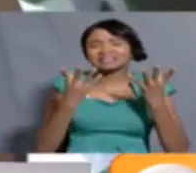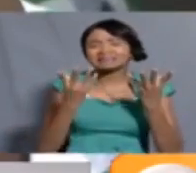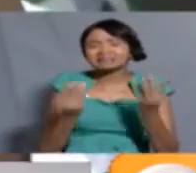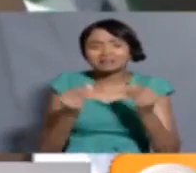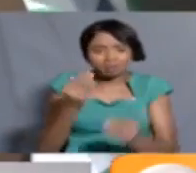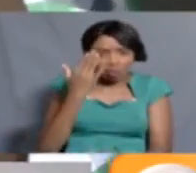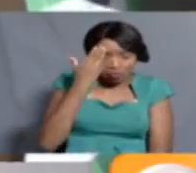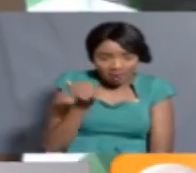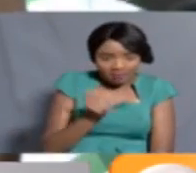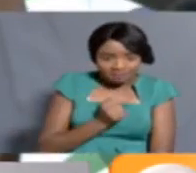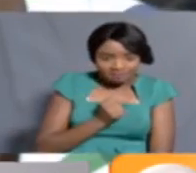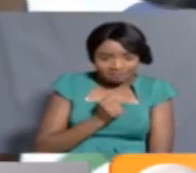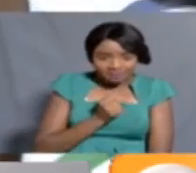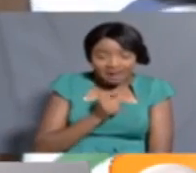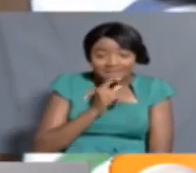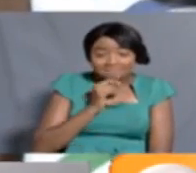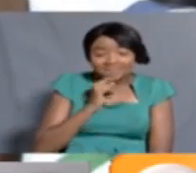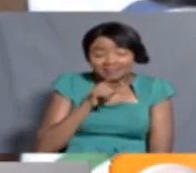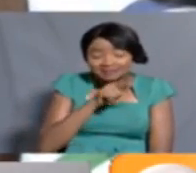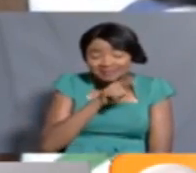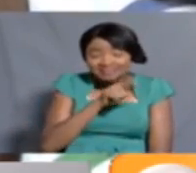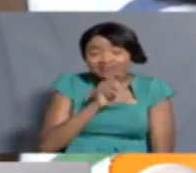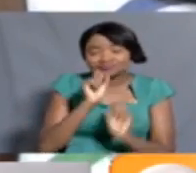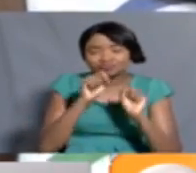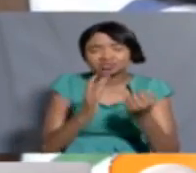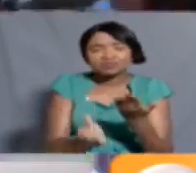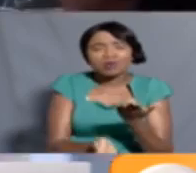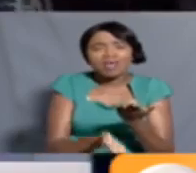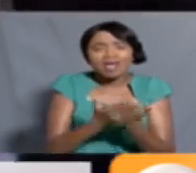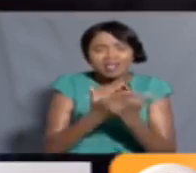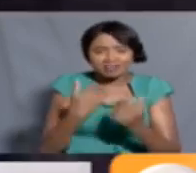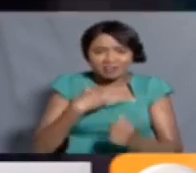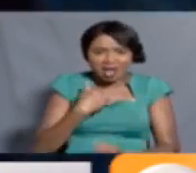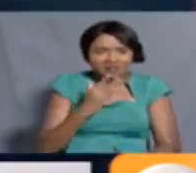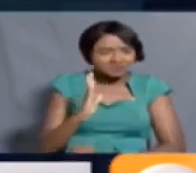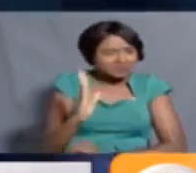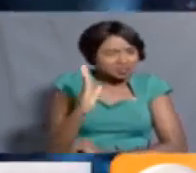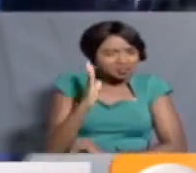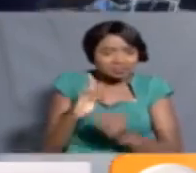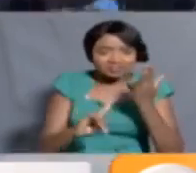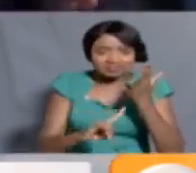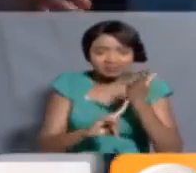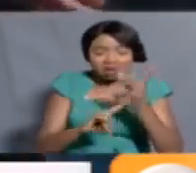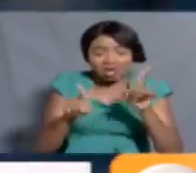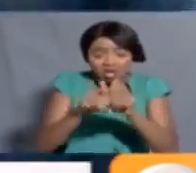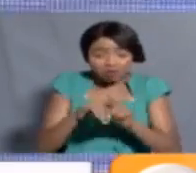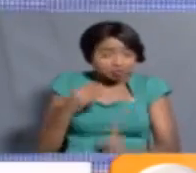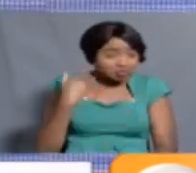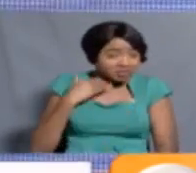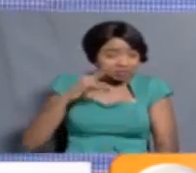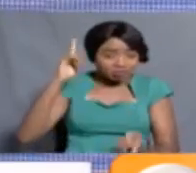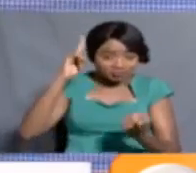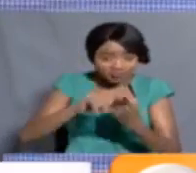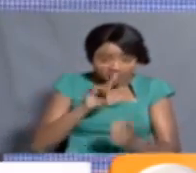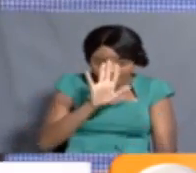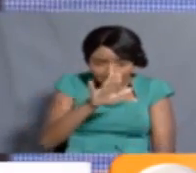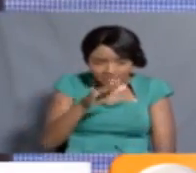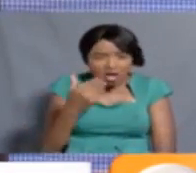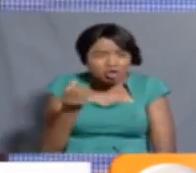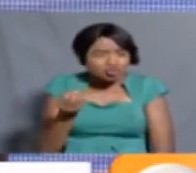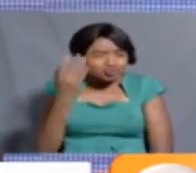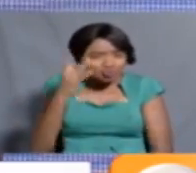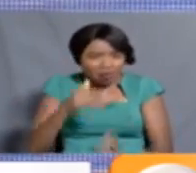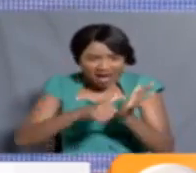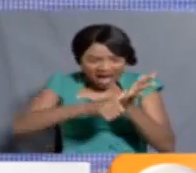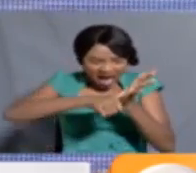Hii wangusi anasema itahakikisha kudawusalama waki digitali na kupunguza uhalifu. Do you know how many IDs